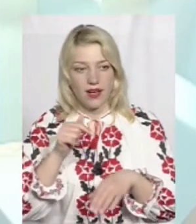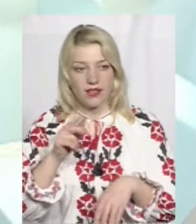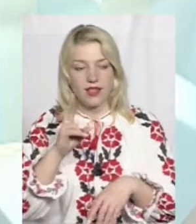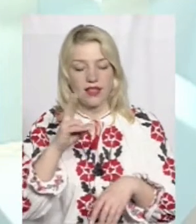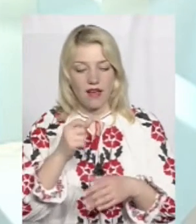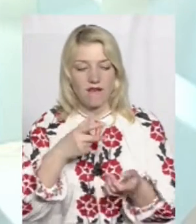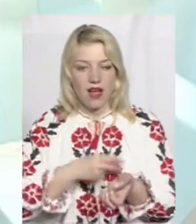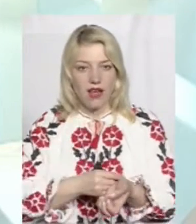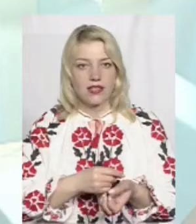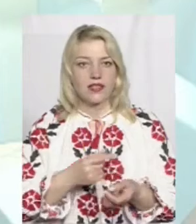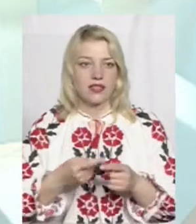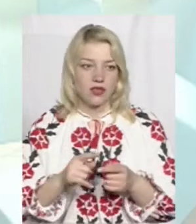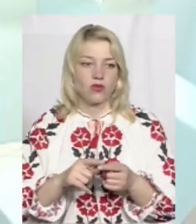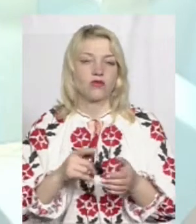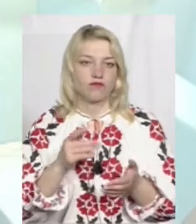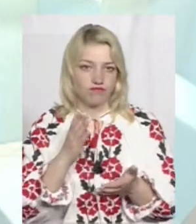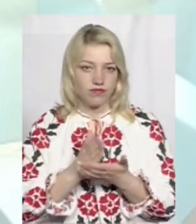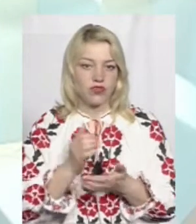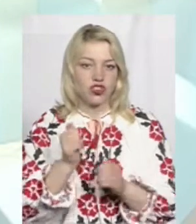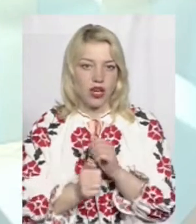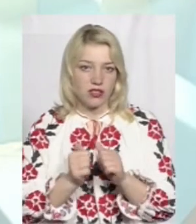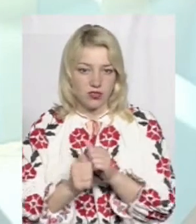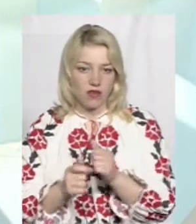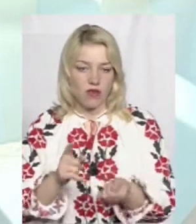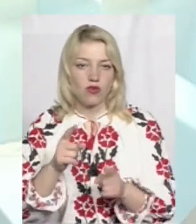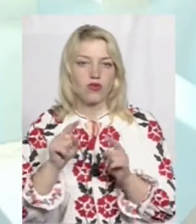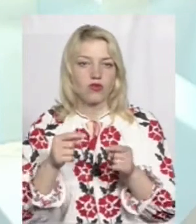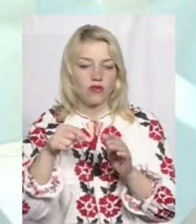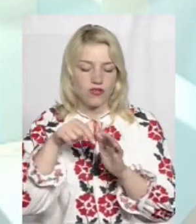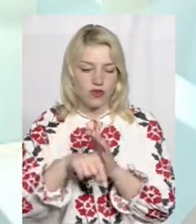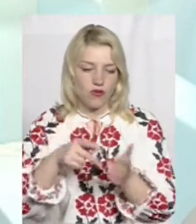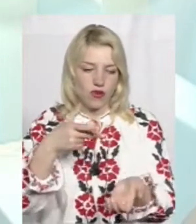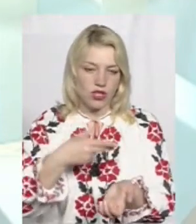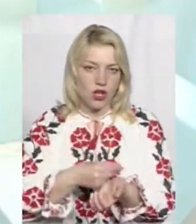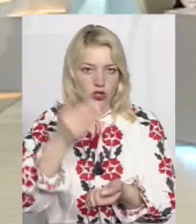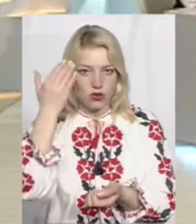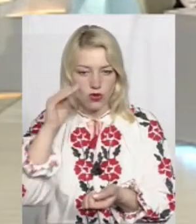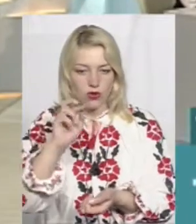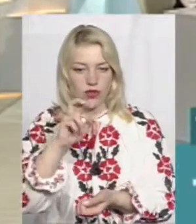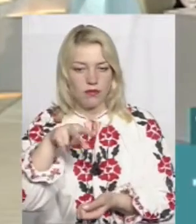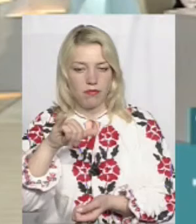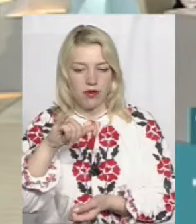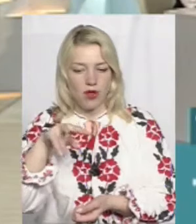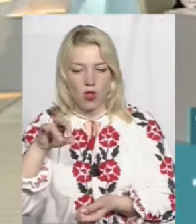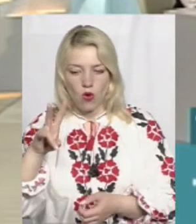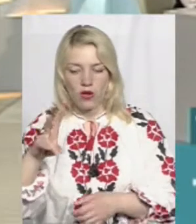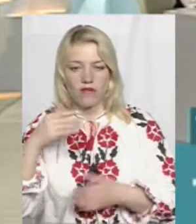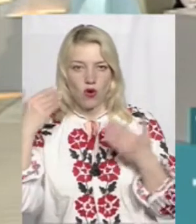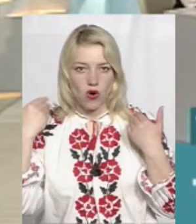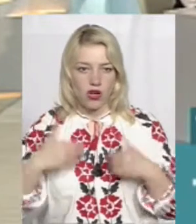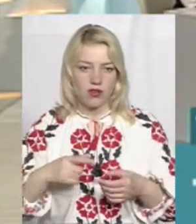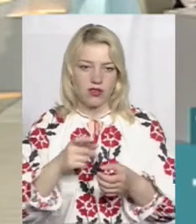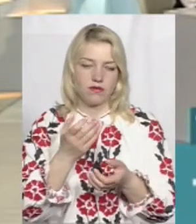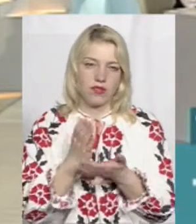відмічаються дуже часто. Тобто, вводиться сторонній білок в організм людини, вона реагує,